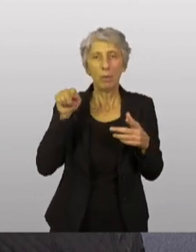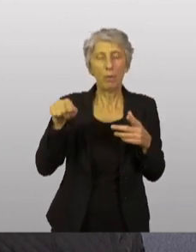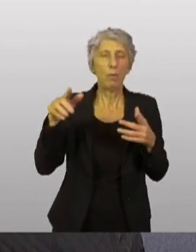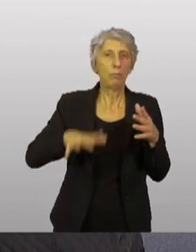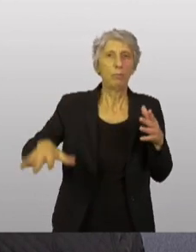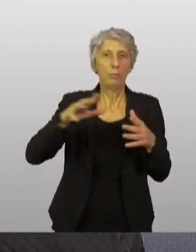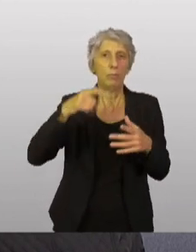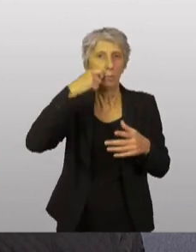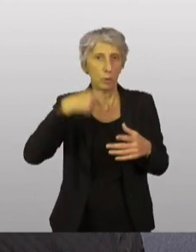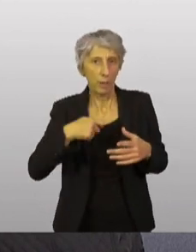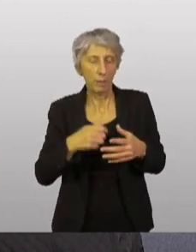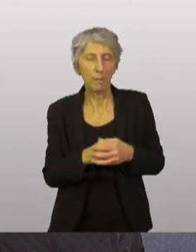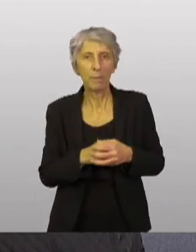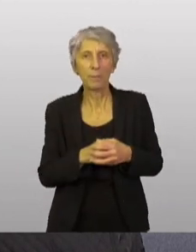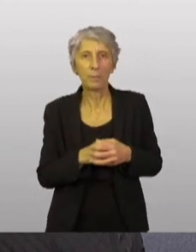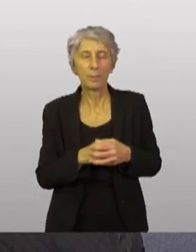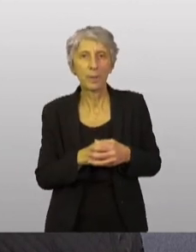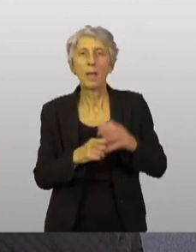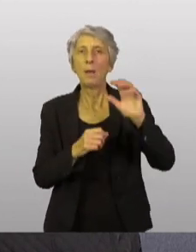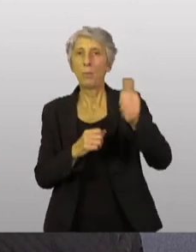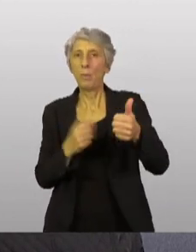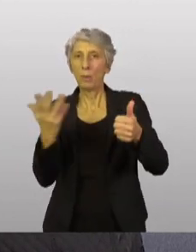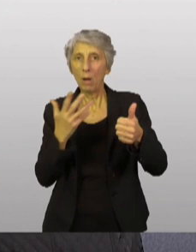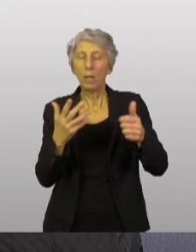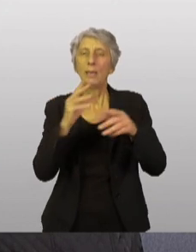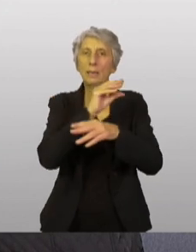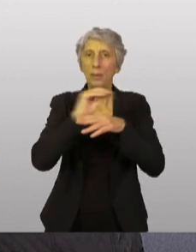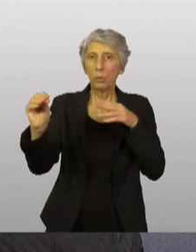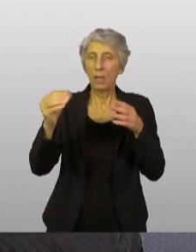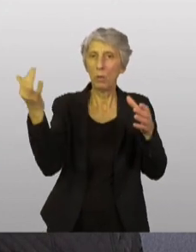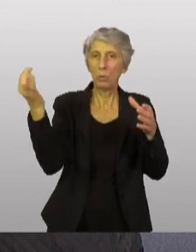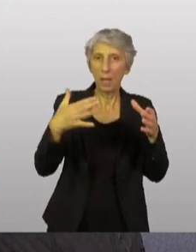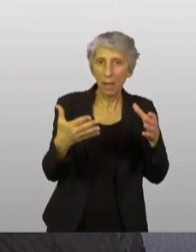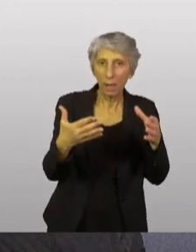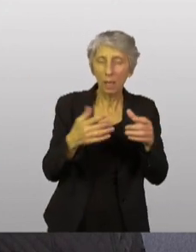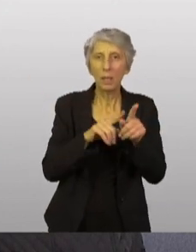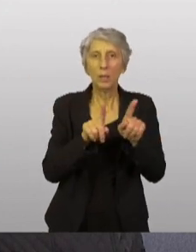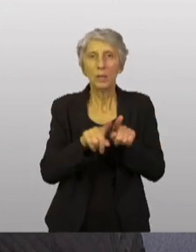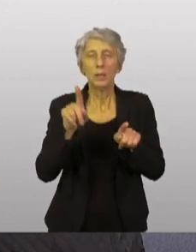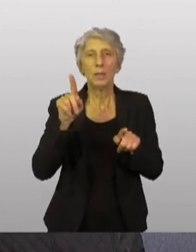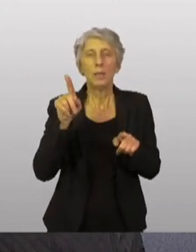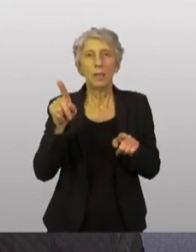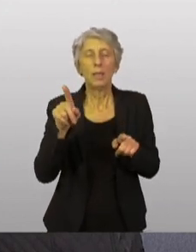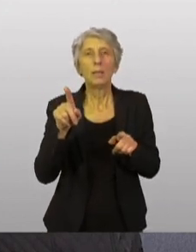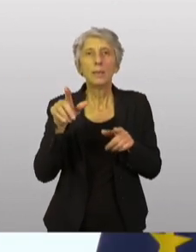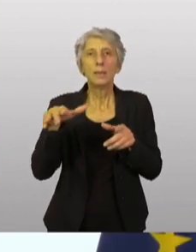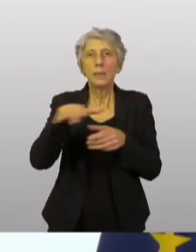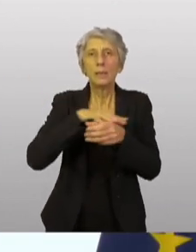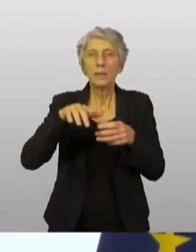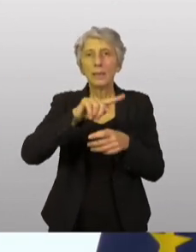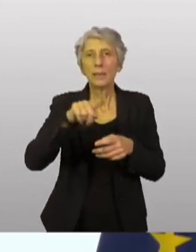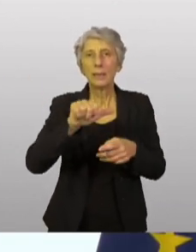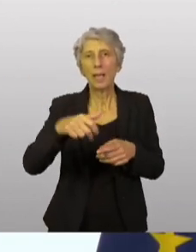premier point, c'est la sécurité nucléaire et la démilitarisation de la station nucléaire de